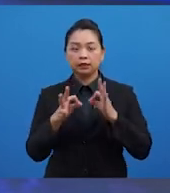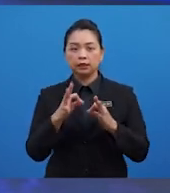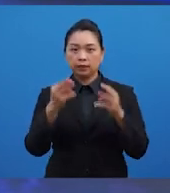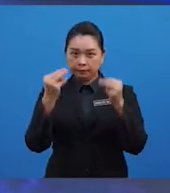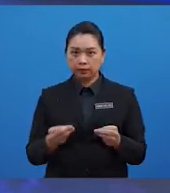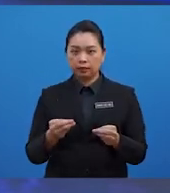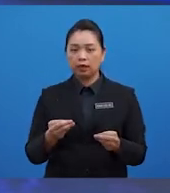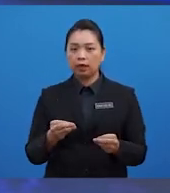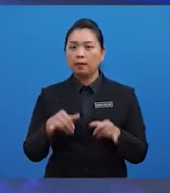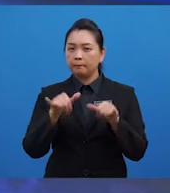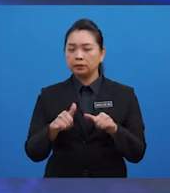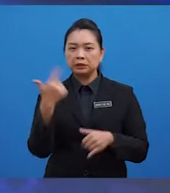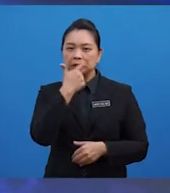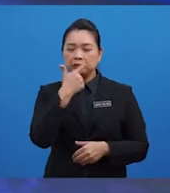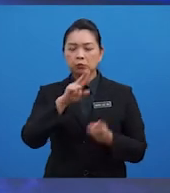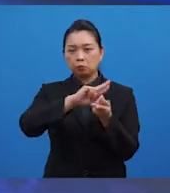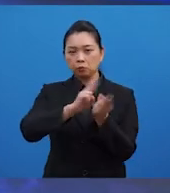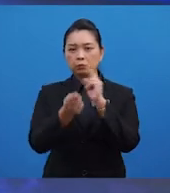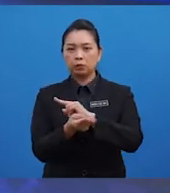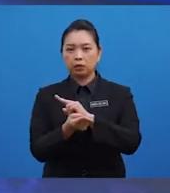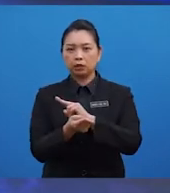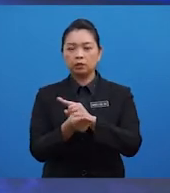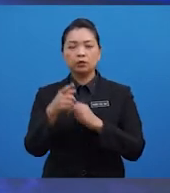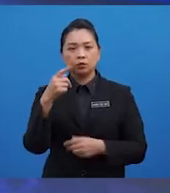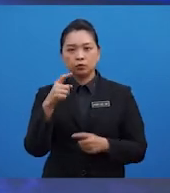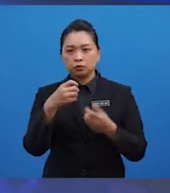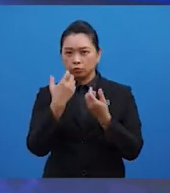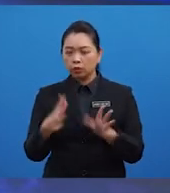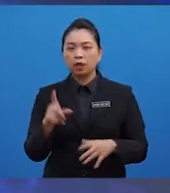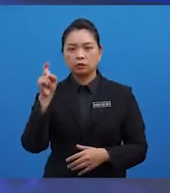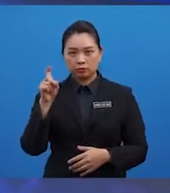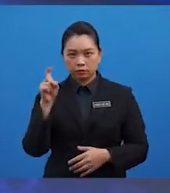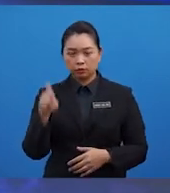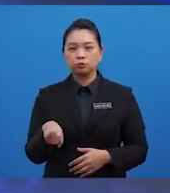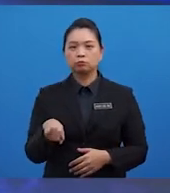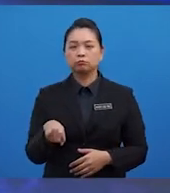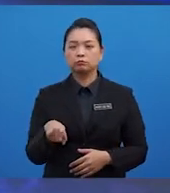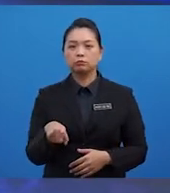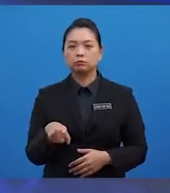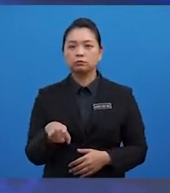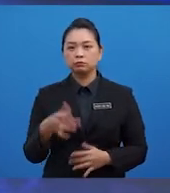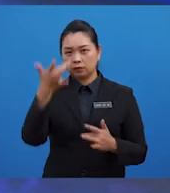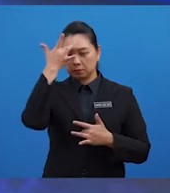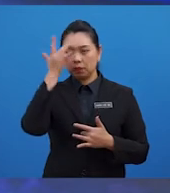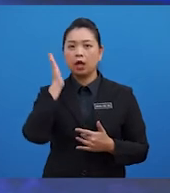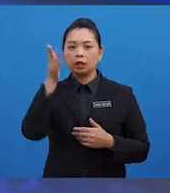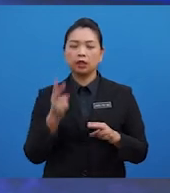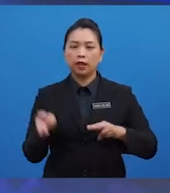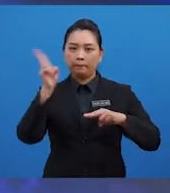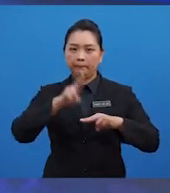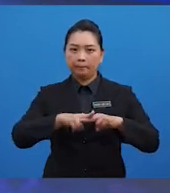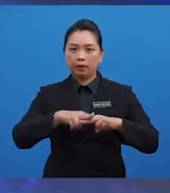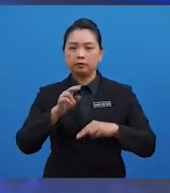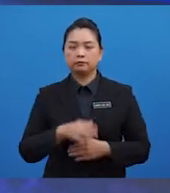masyarakat masih ingkar dan tidak mahu berubah sudah pasti jumlah pesakit kronik di negara ini akan bertambah